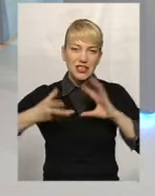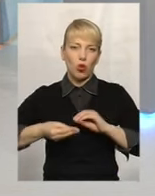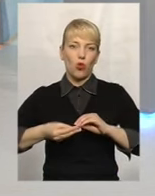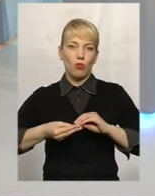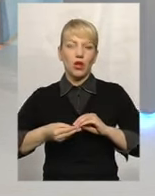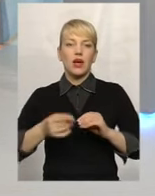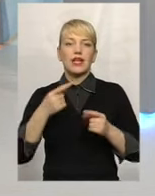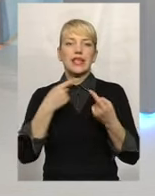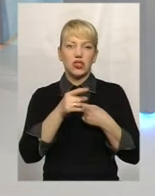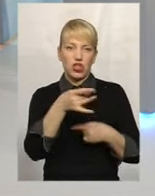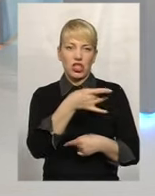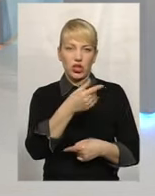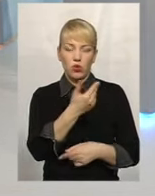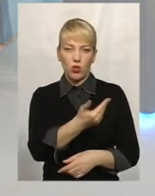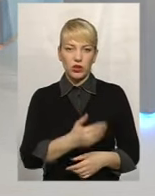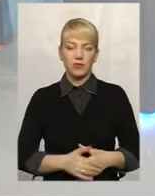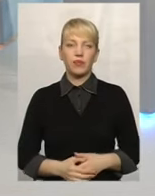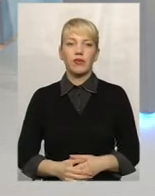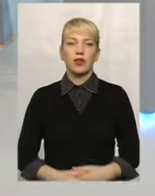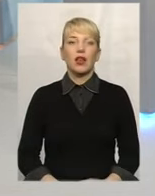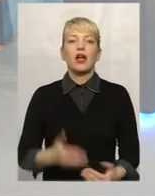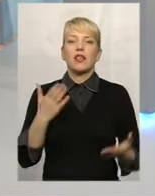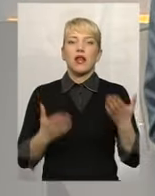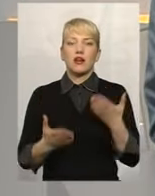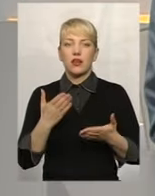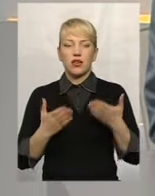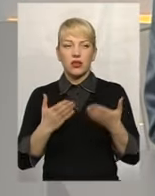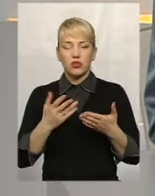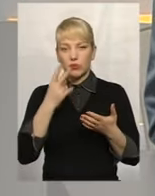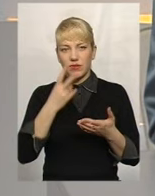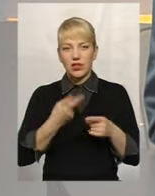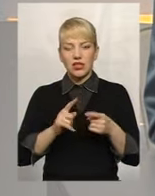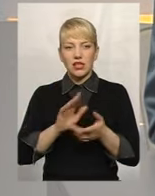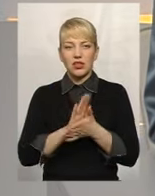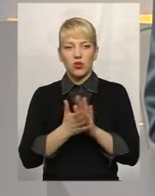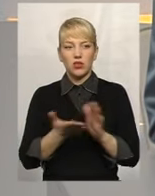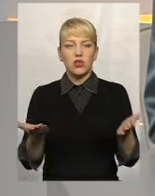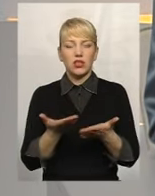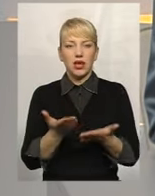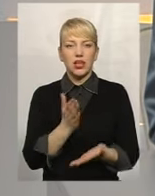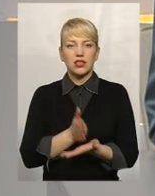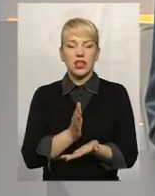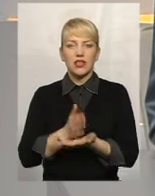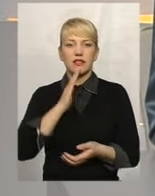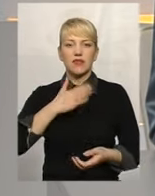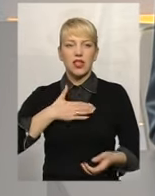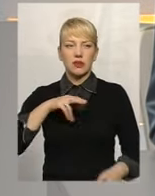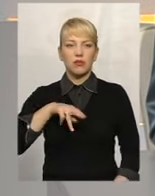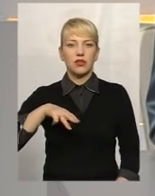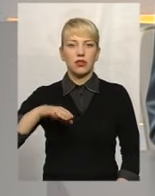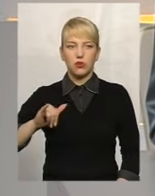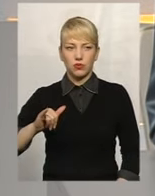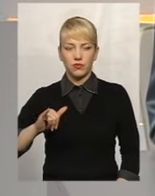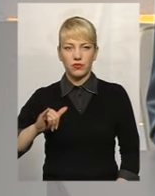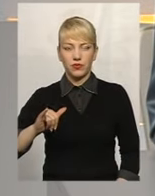регіонах знаходяться. А якщо поглянути на ситуацію, яка складалася з нашими професійно-технічними